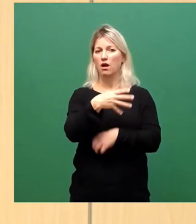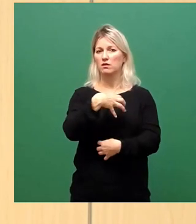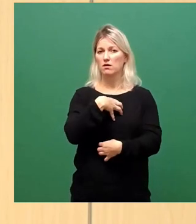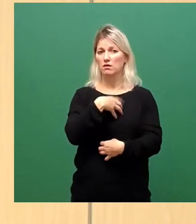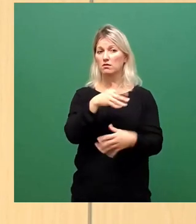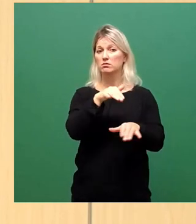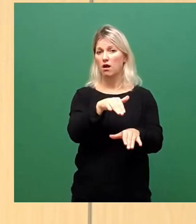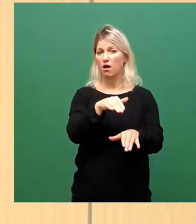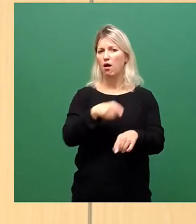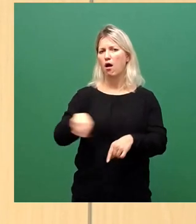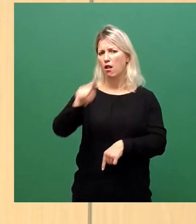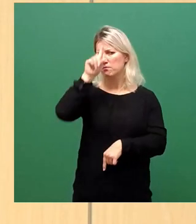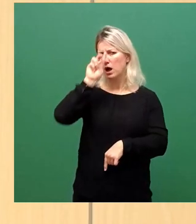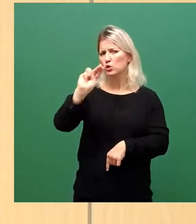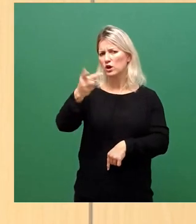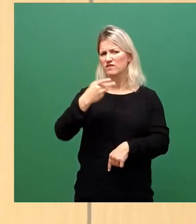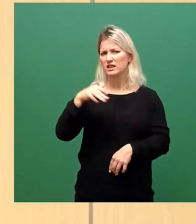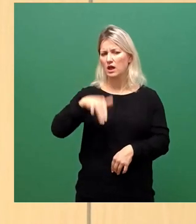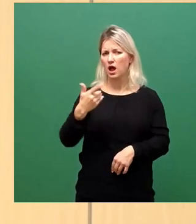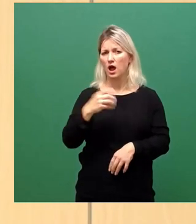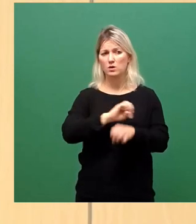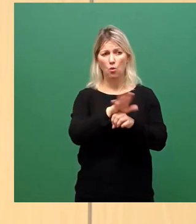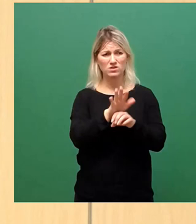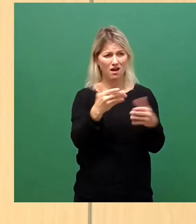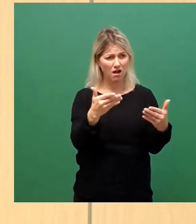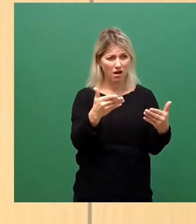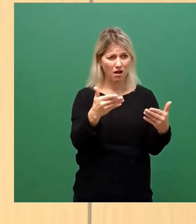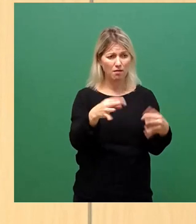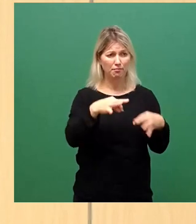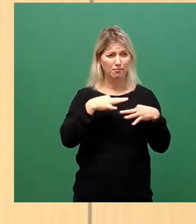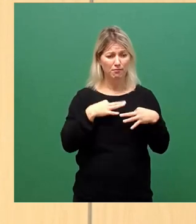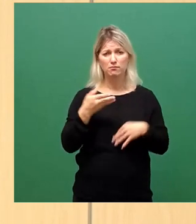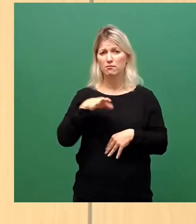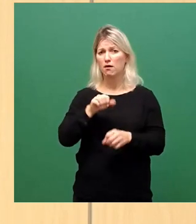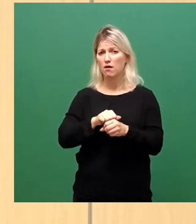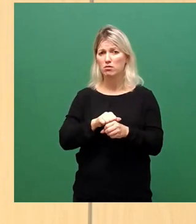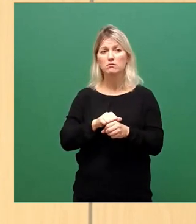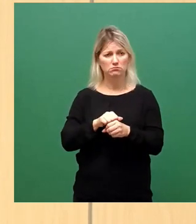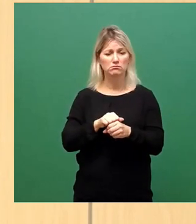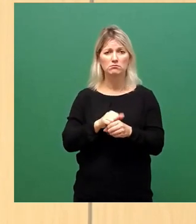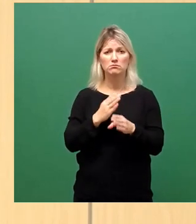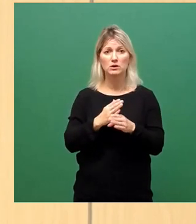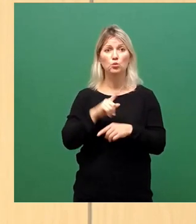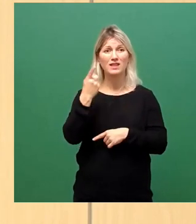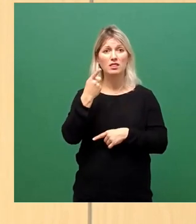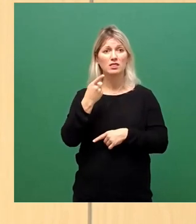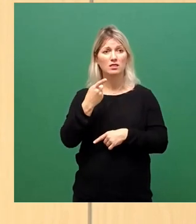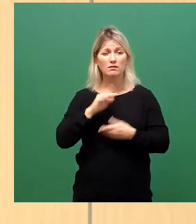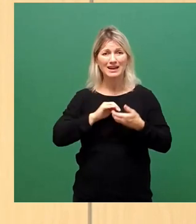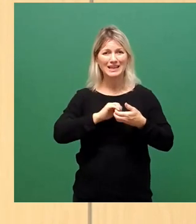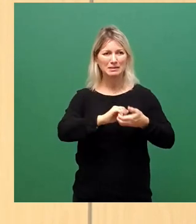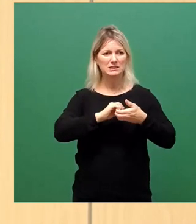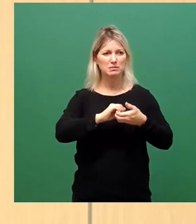einig. An Corona kann man sterben. Ja, da sind wir uns auch einig. Und danach endet bereits die Gemeinsamkeit der Betrachtung dieser